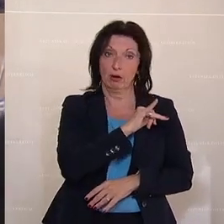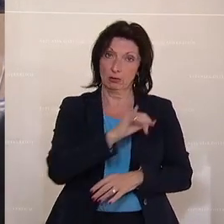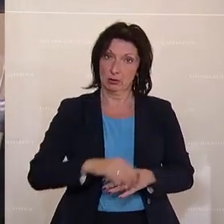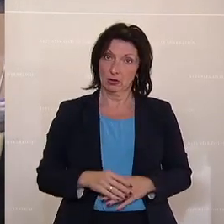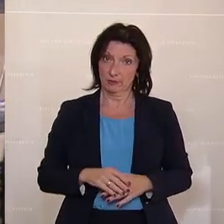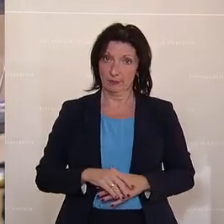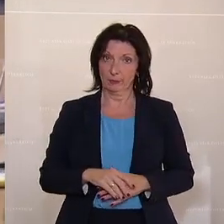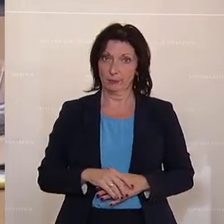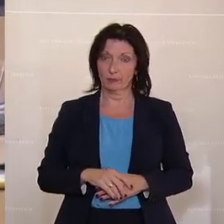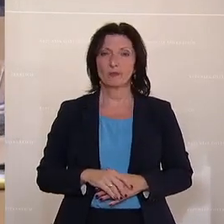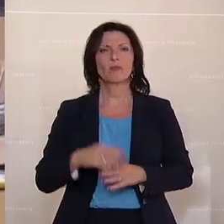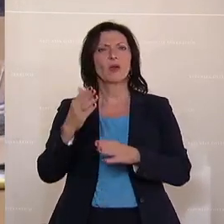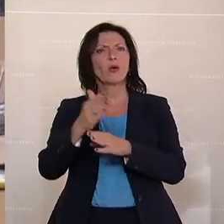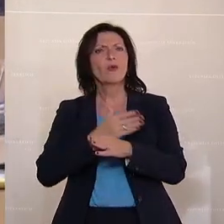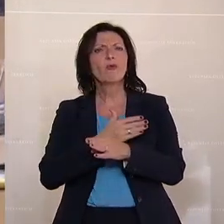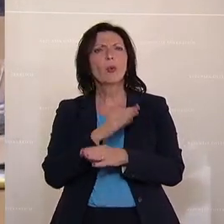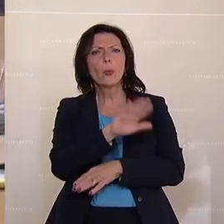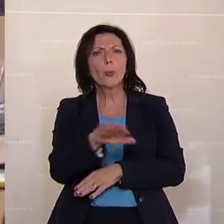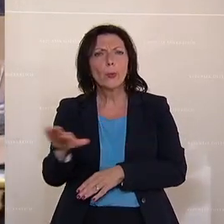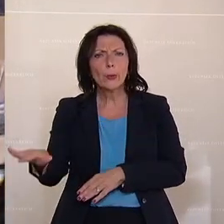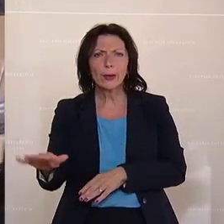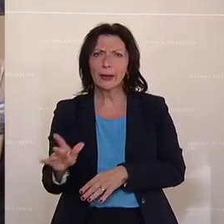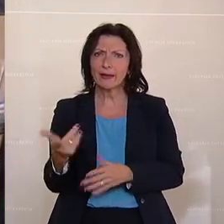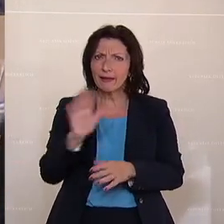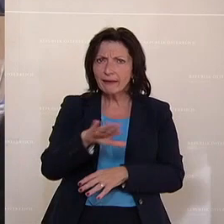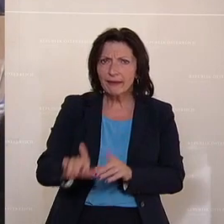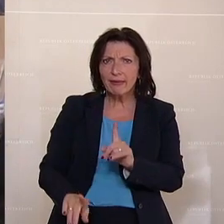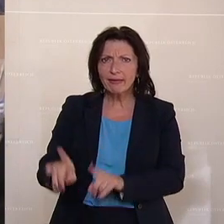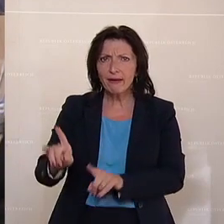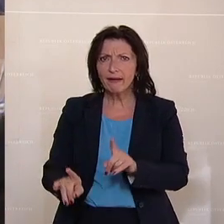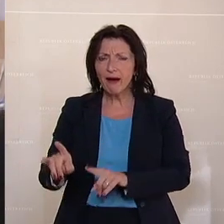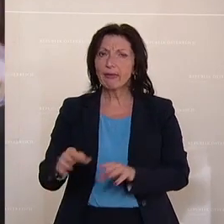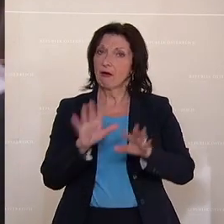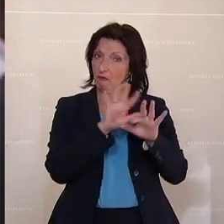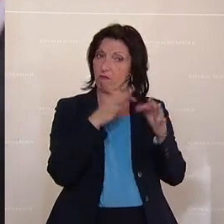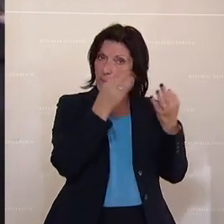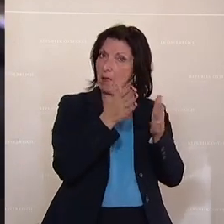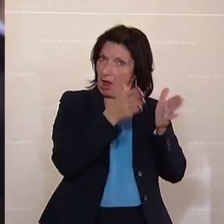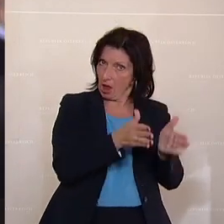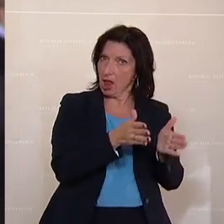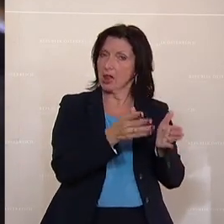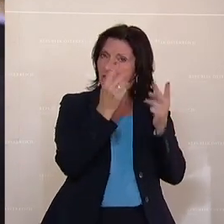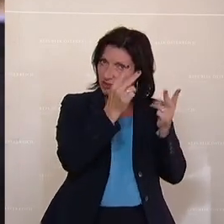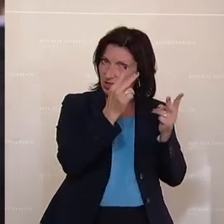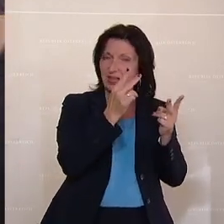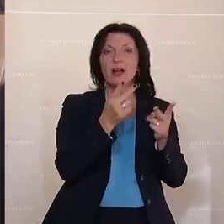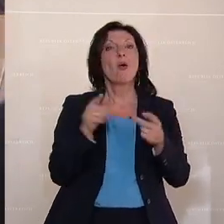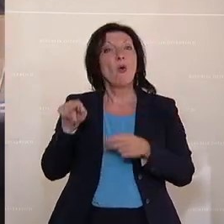kommen. Frühkindliche Einrichtungen, unsere Kindergärten sind neben der Familie ein ganz, ganz wichtiger